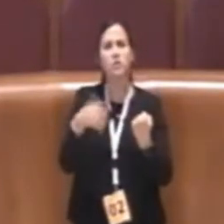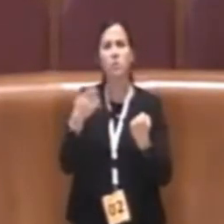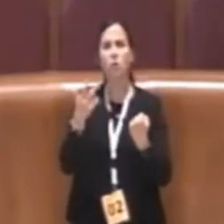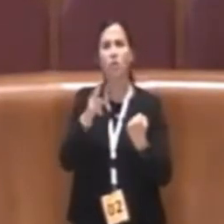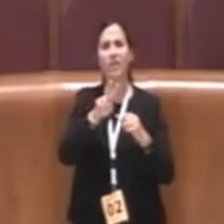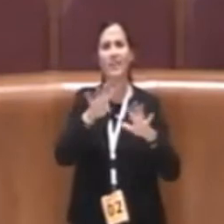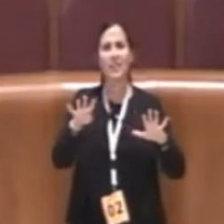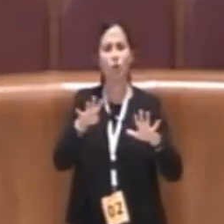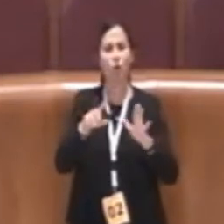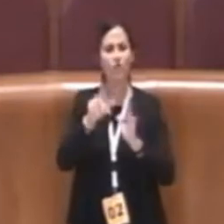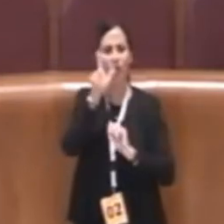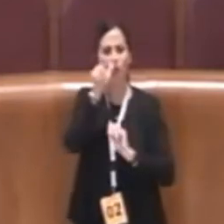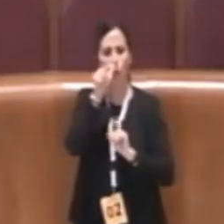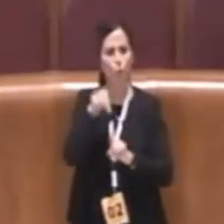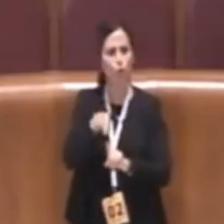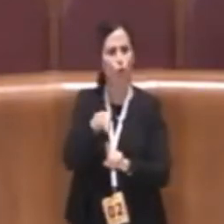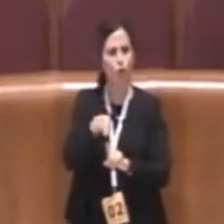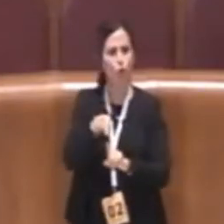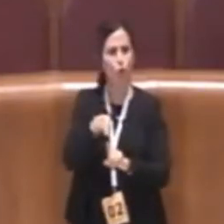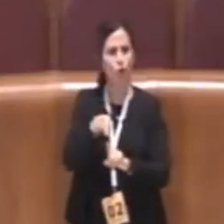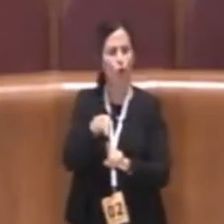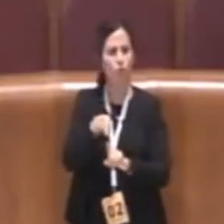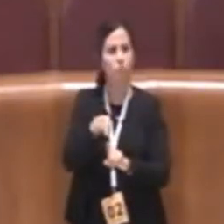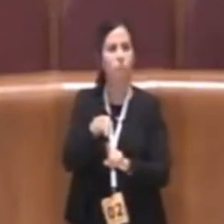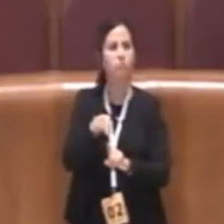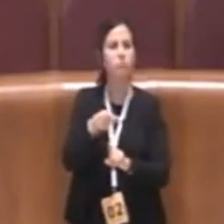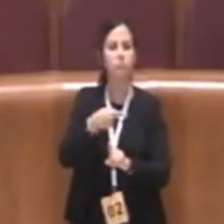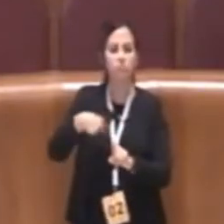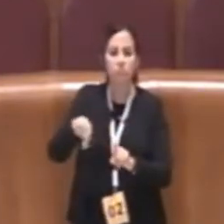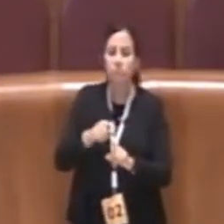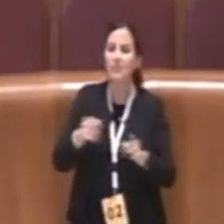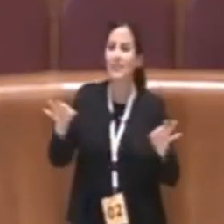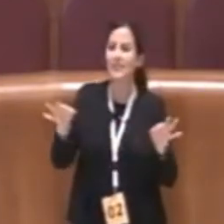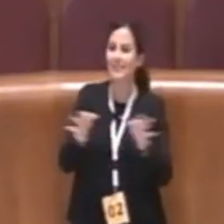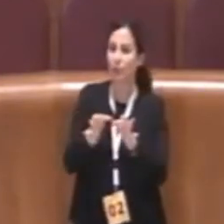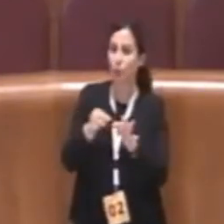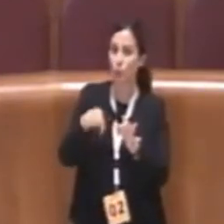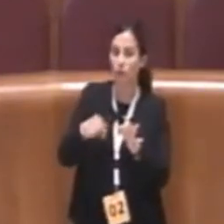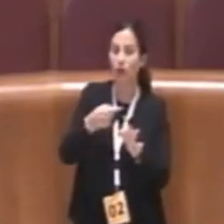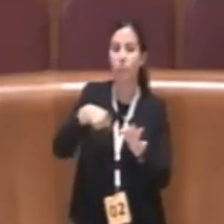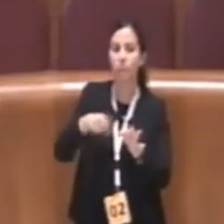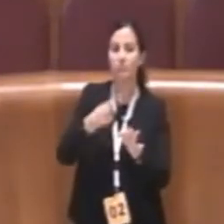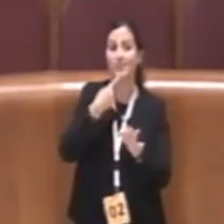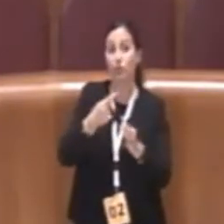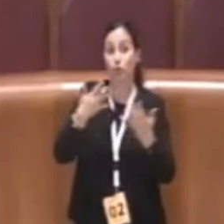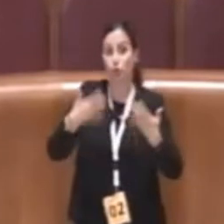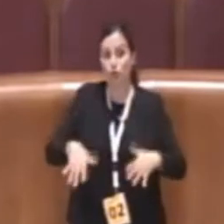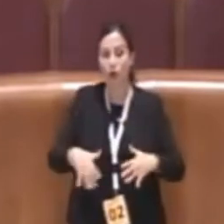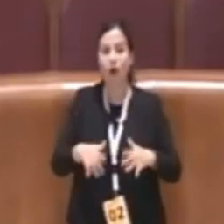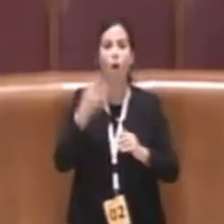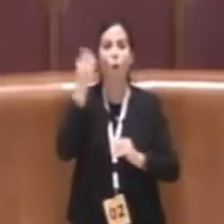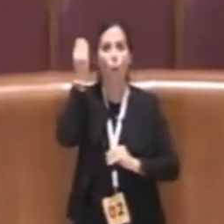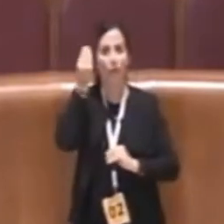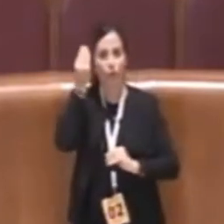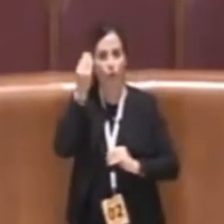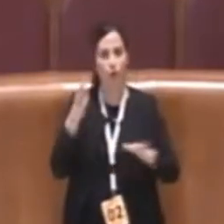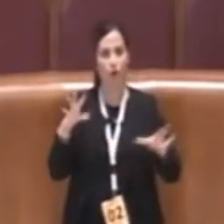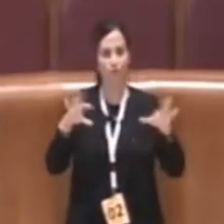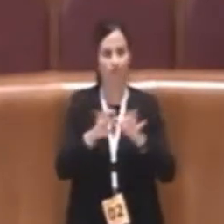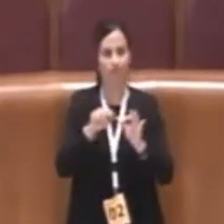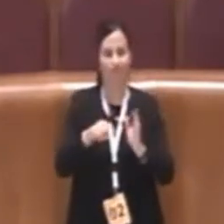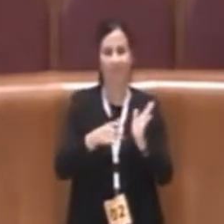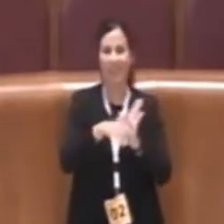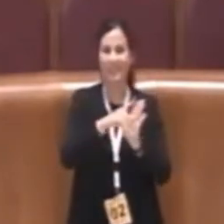seduta in cui abbiamo espresso parere sulla delibera così come previsto dal regolamento, le due Presidenti di